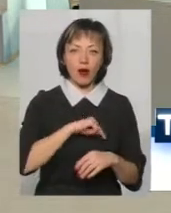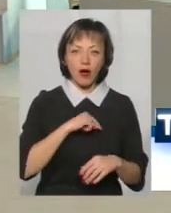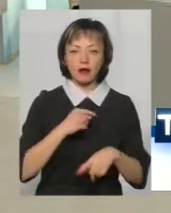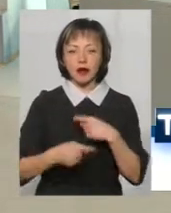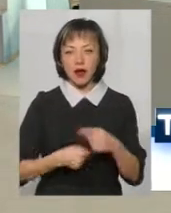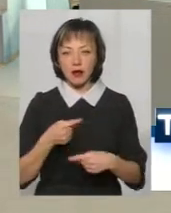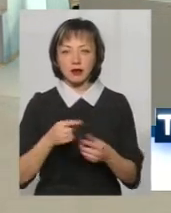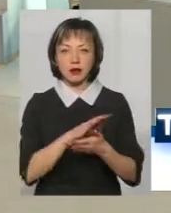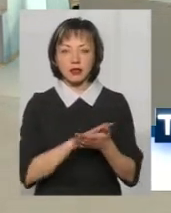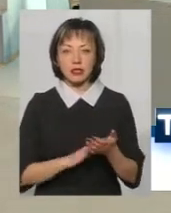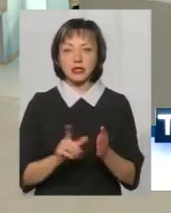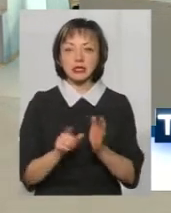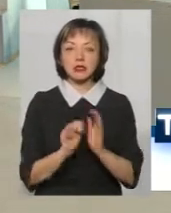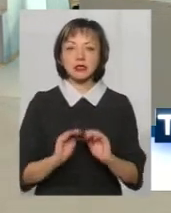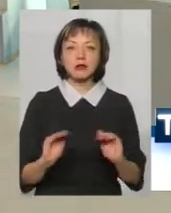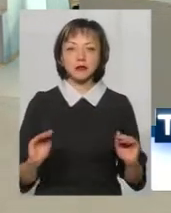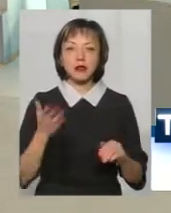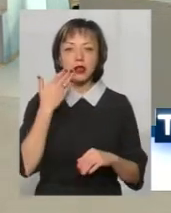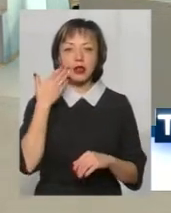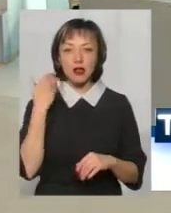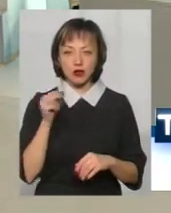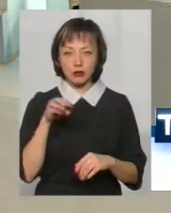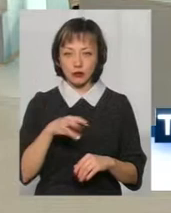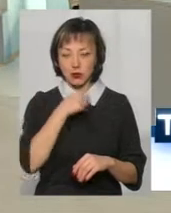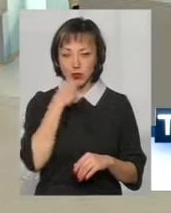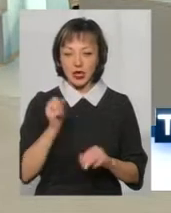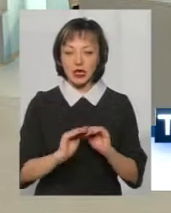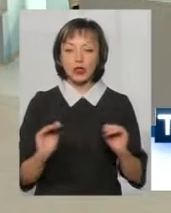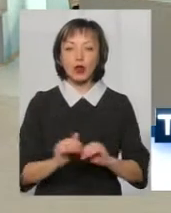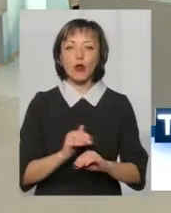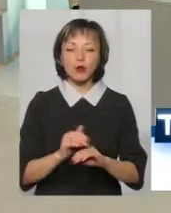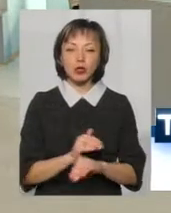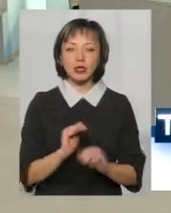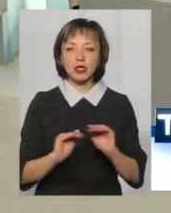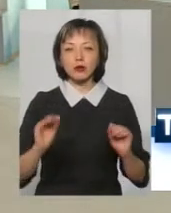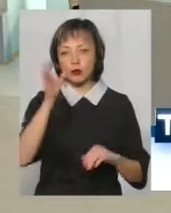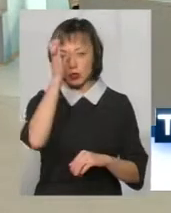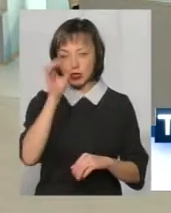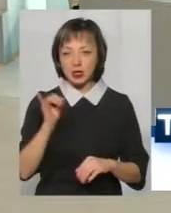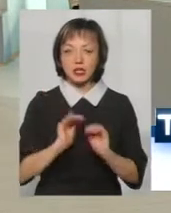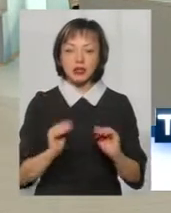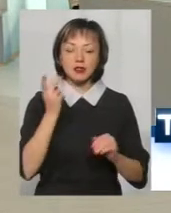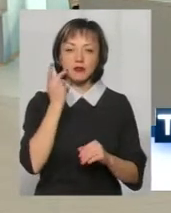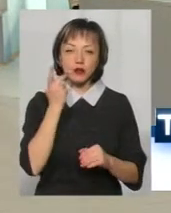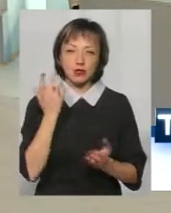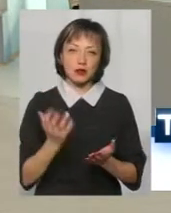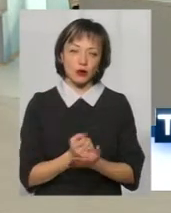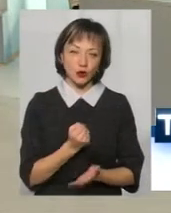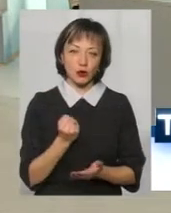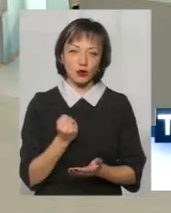гени і так далі. З дітьми легше. Діти добріші, діти мудріші і діти завжди знайдуть